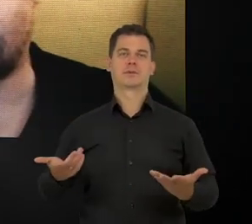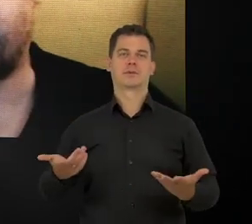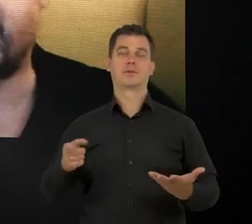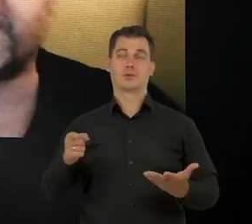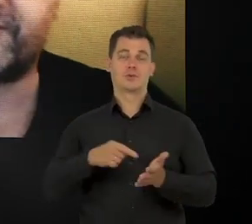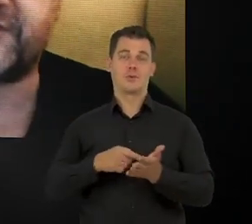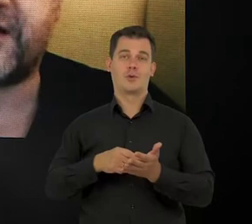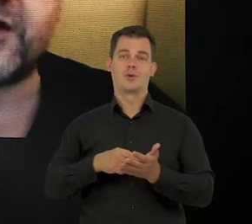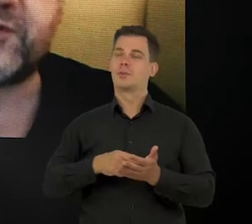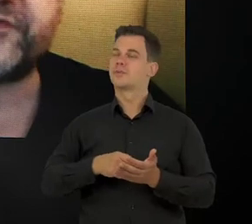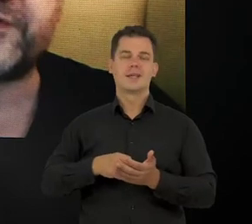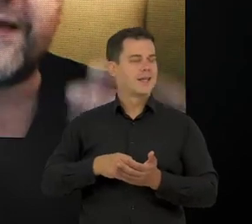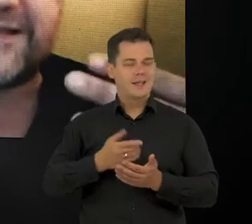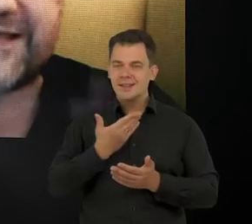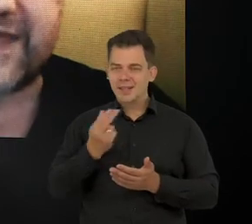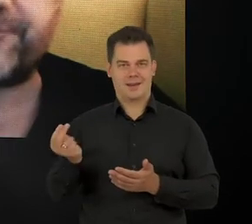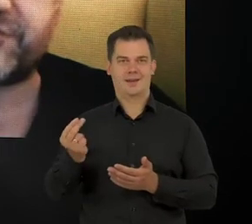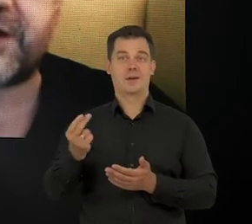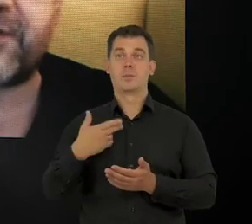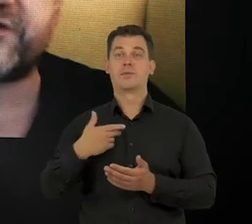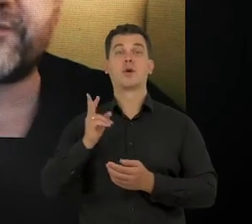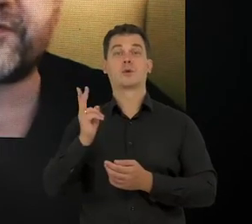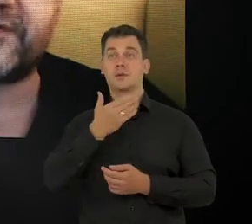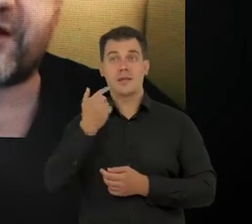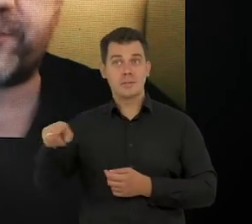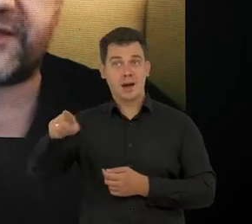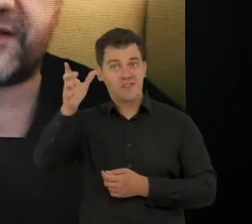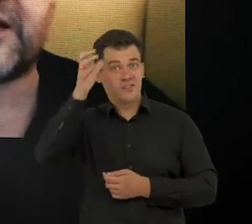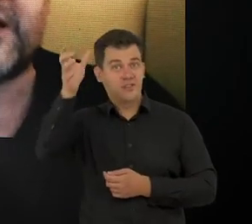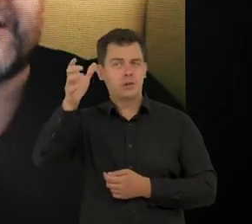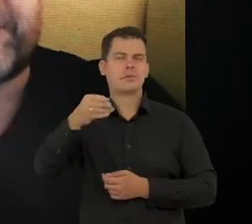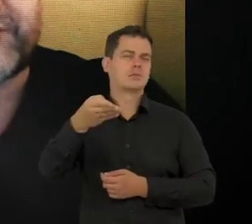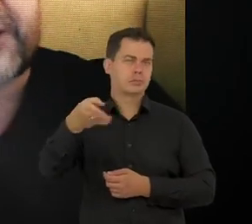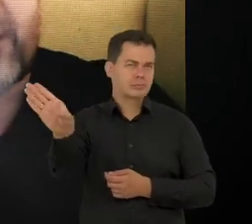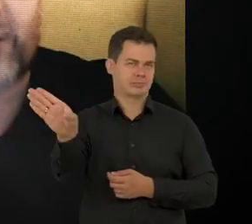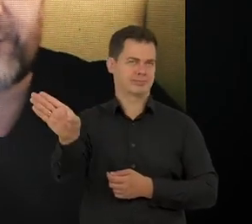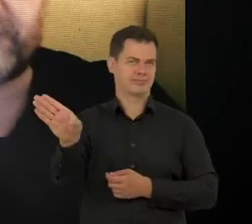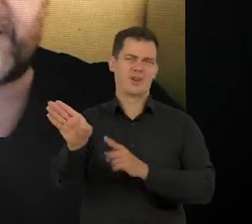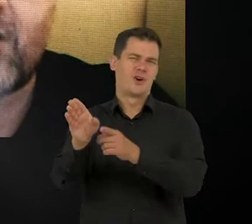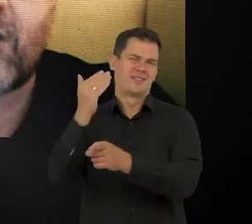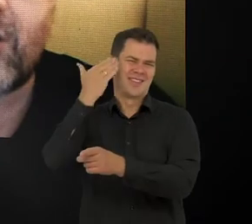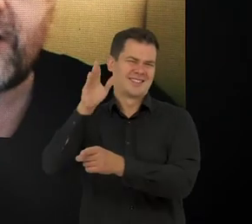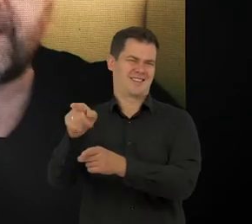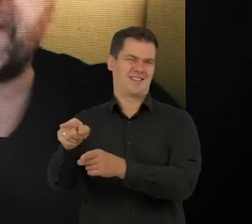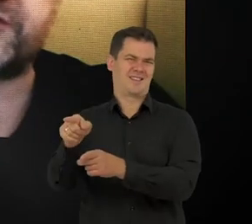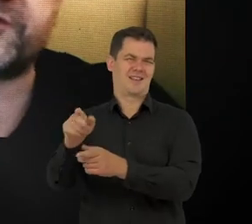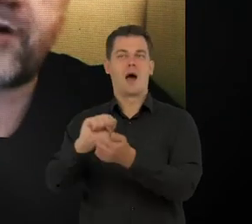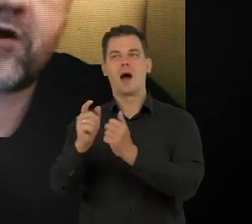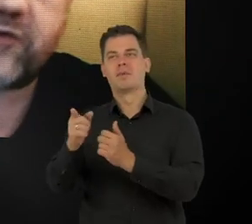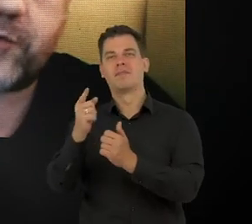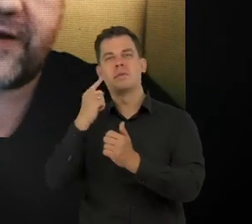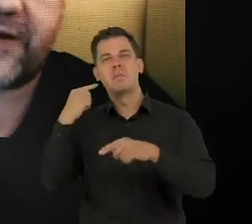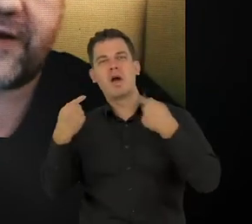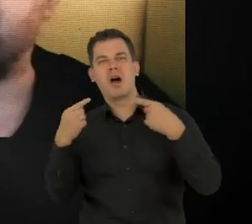koronawirusa, to mówimy, nie wpuszczamy osoby niekompetentne. Nie wpuszczamy osób, które mogą mieć